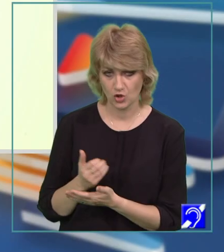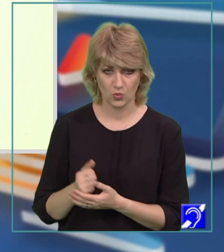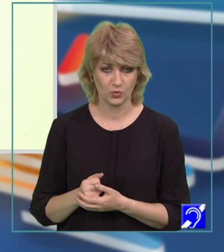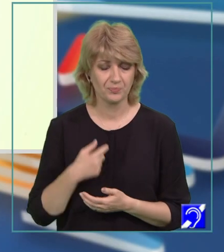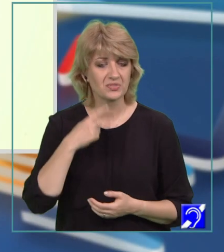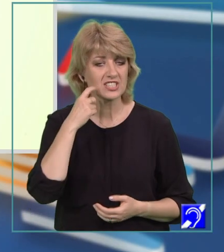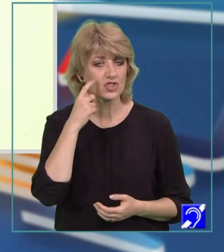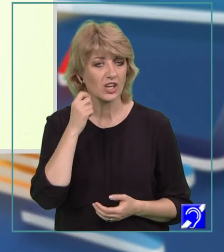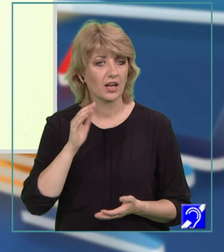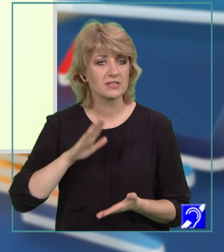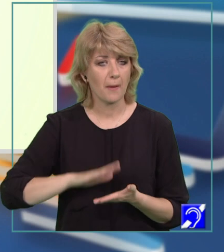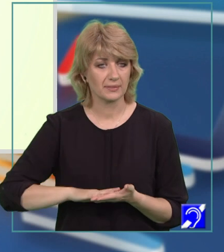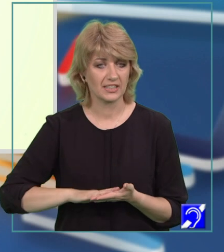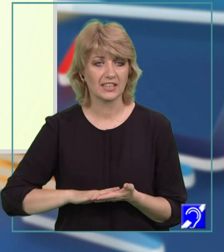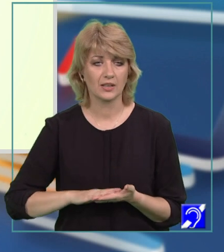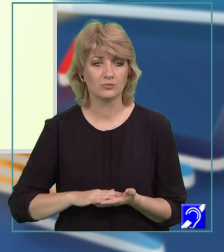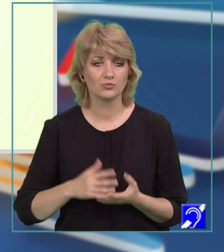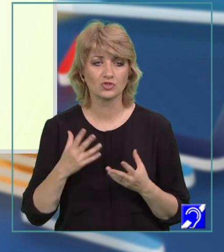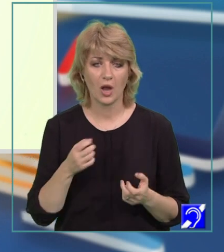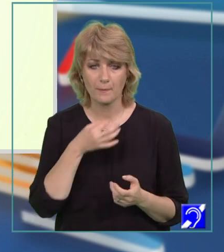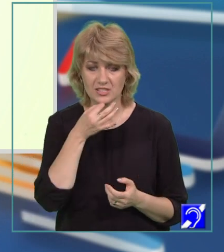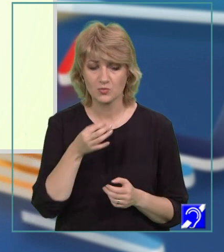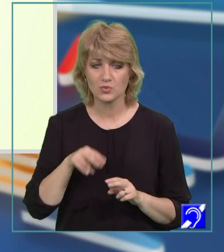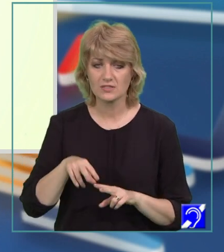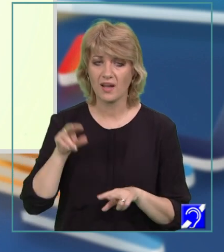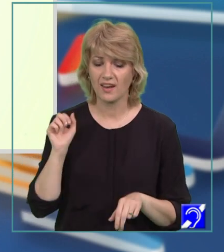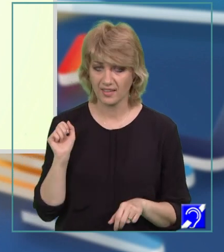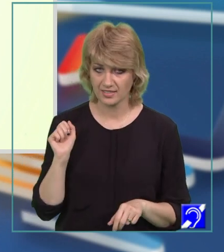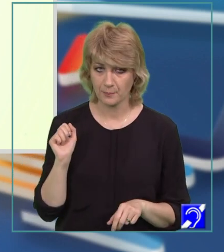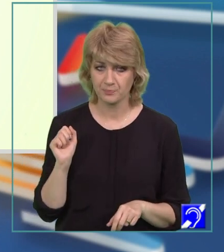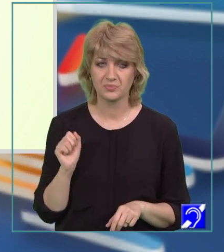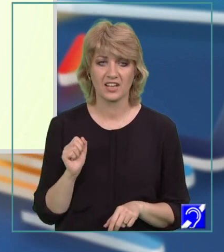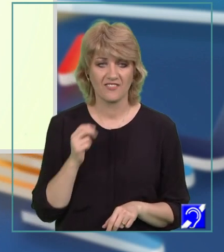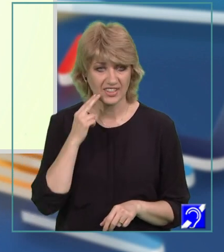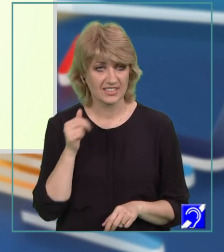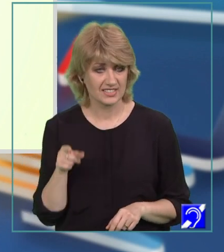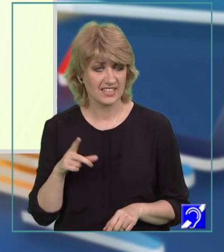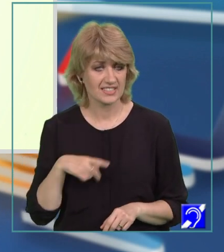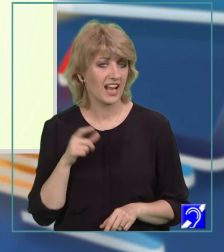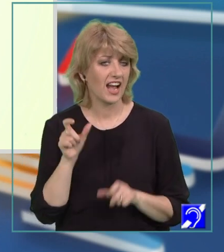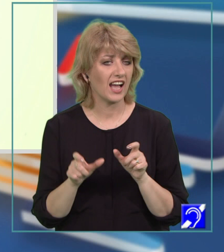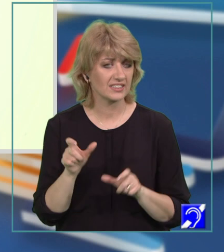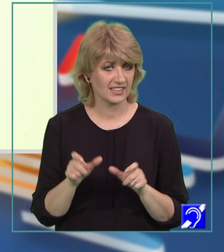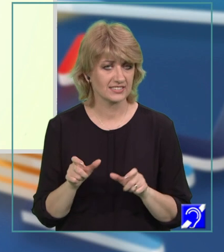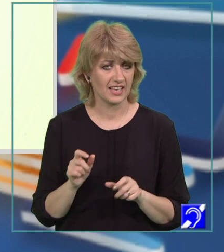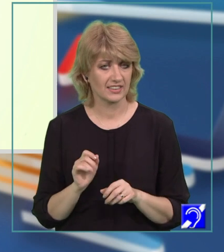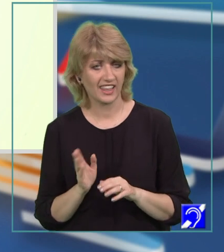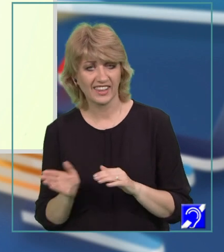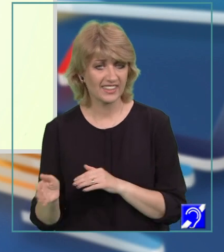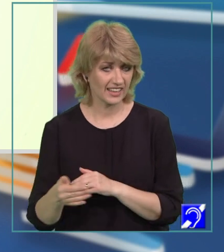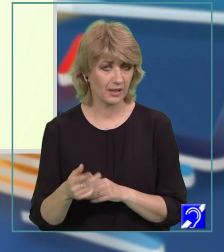aplicăm ceea ce am spus puțin mai devreme. Deci Antonia este caracterizată indirect